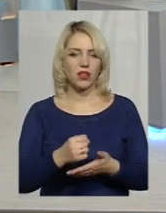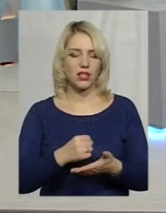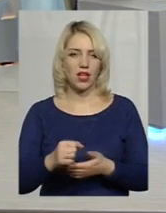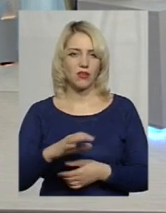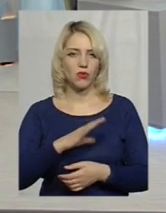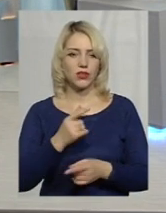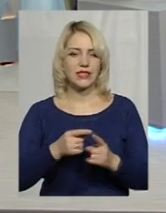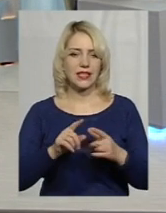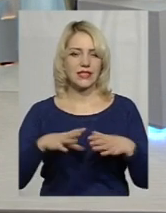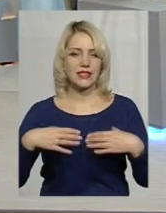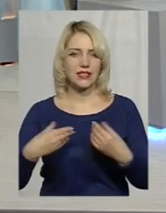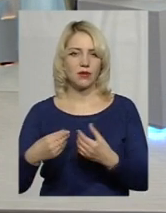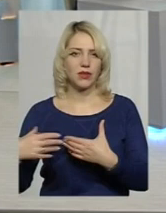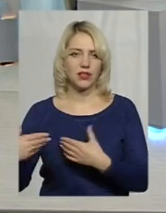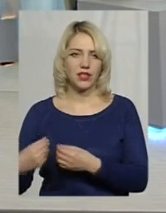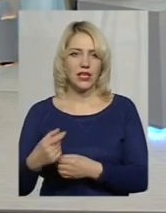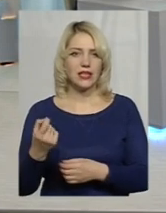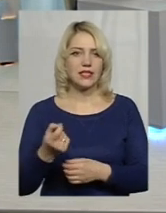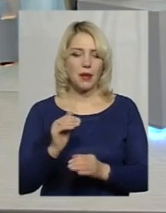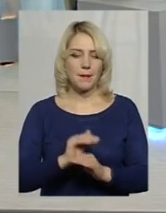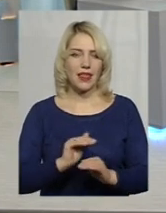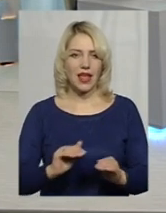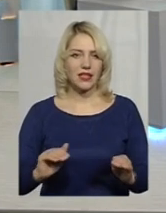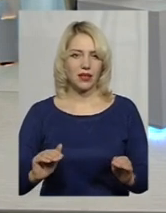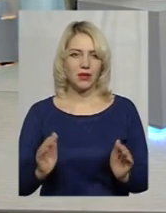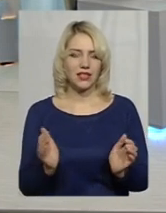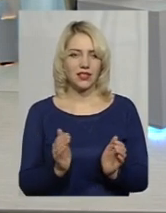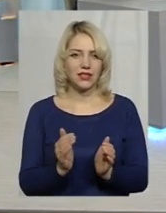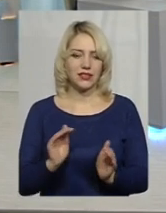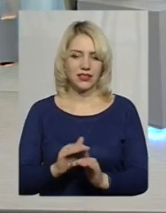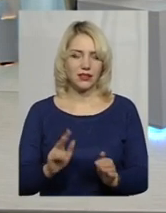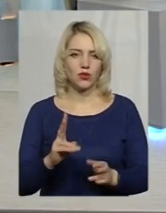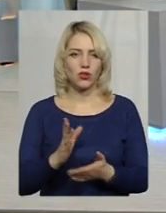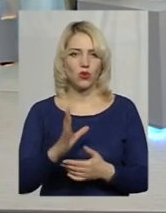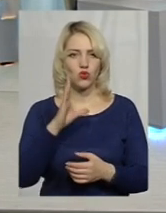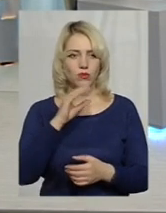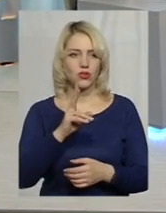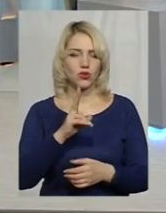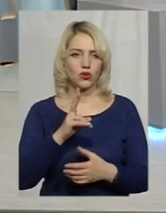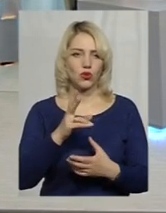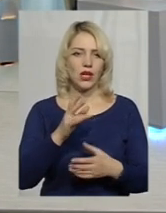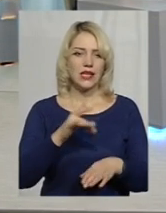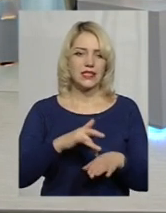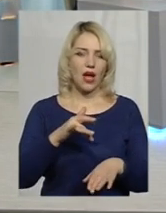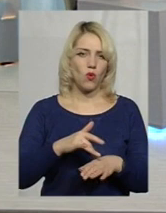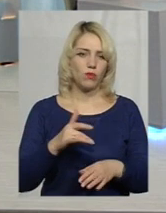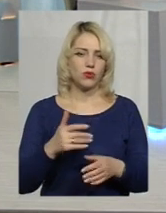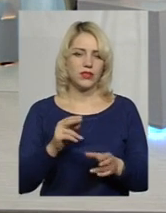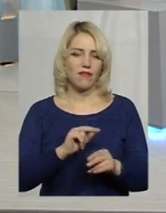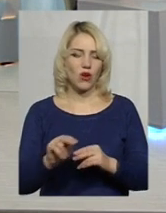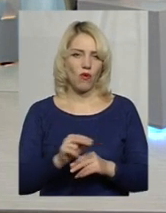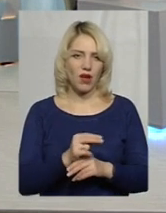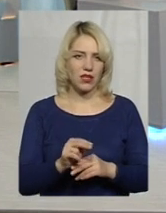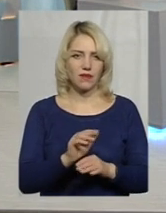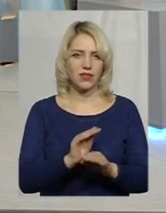це сім'ї з маленькими дітьми, які є успішними, які захоплюються вихованням